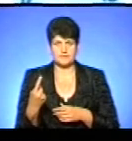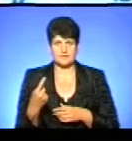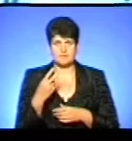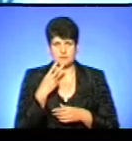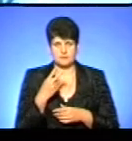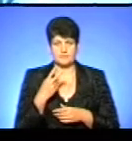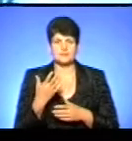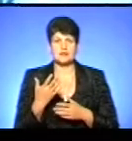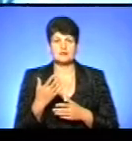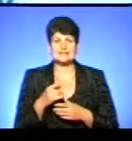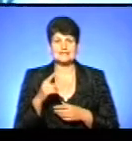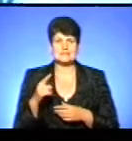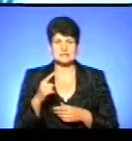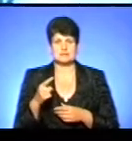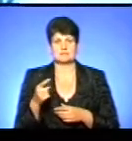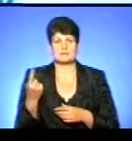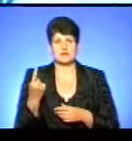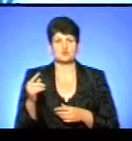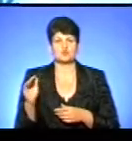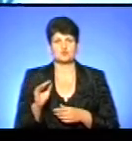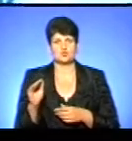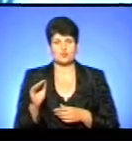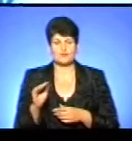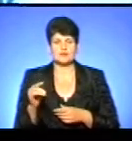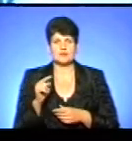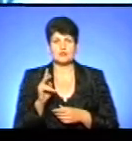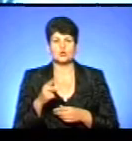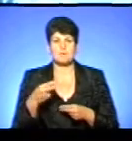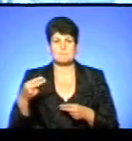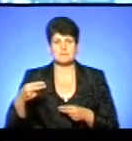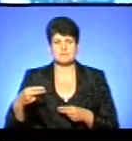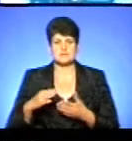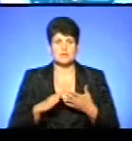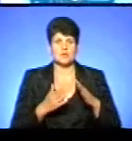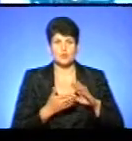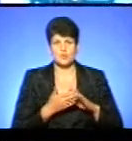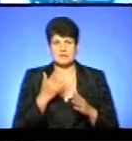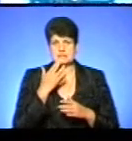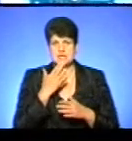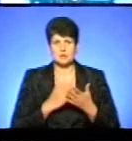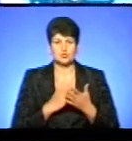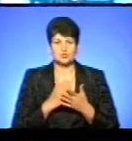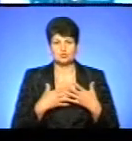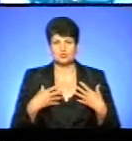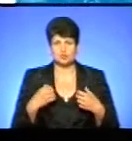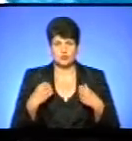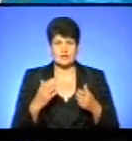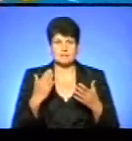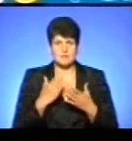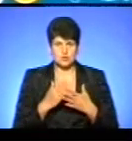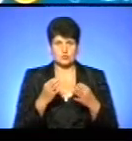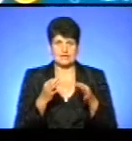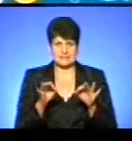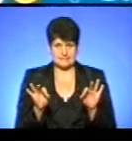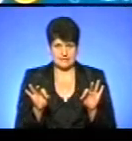Україні. Вже з 1 жовтня, от ті, які підписали угоду з Національною службою здоров'я, які мають ліцензію